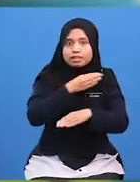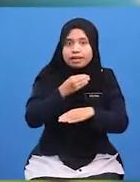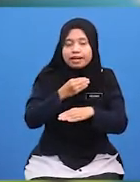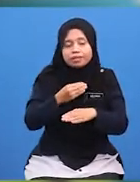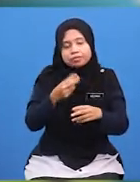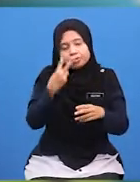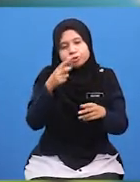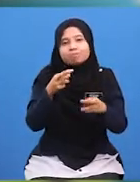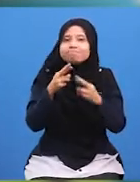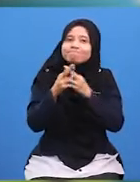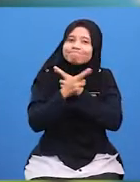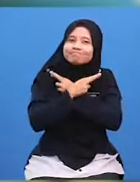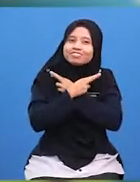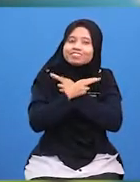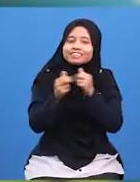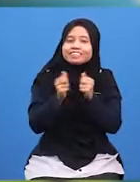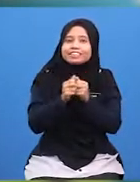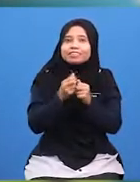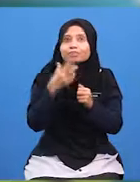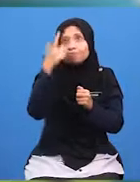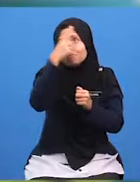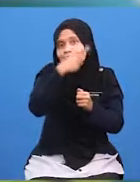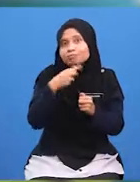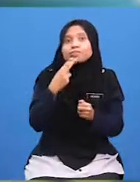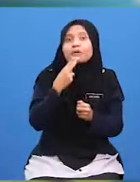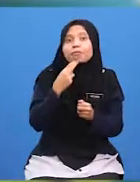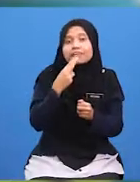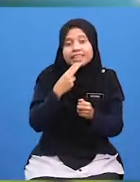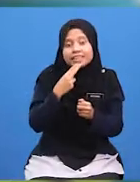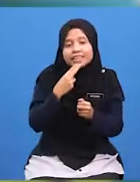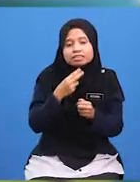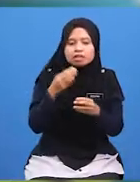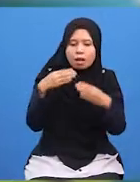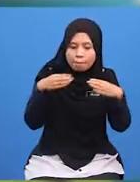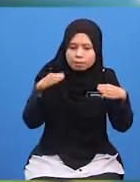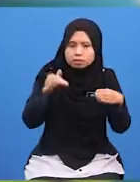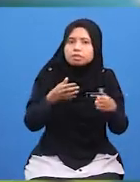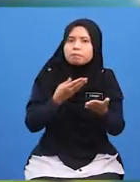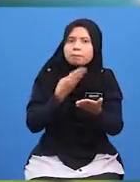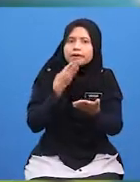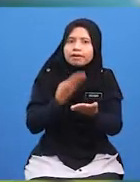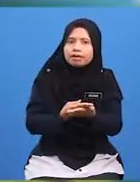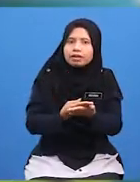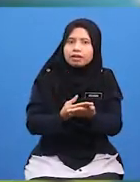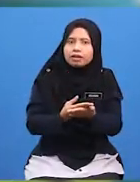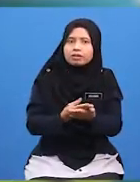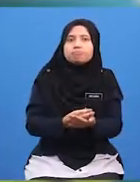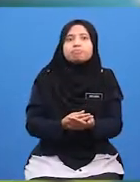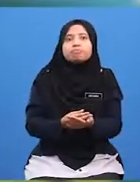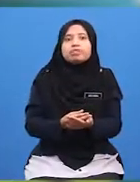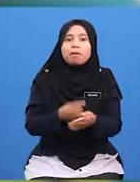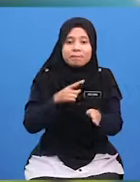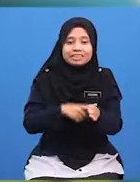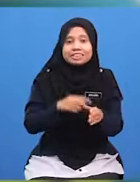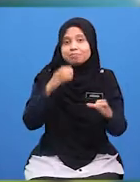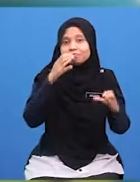Kemesraan Dengan Muka Yang Manis Menggunakan Bahasa Yang Sopan Dan Baik Ketika